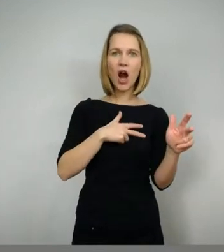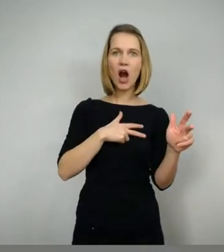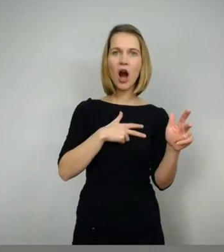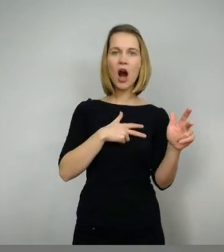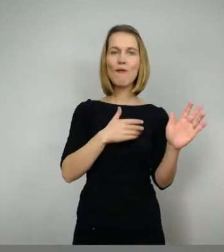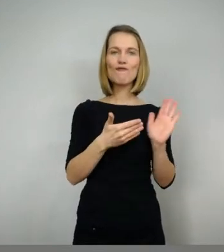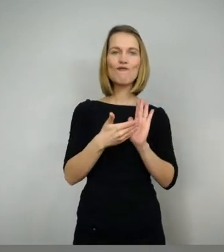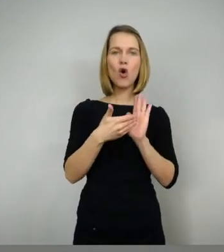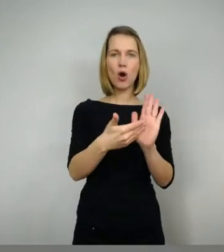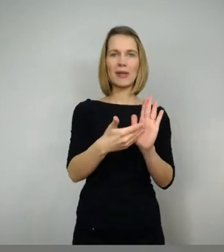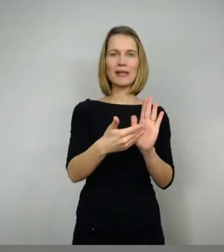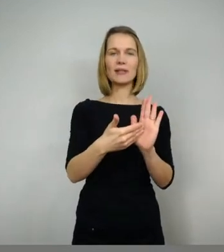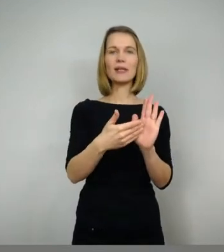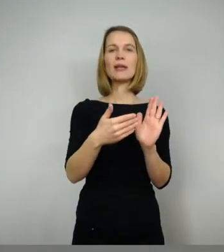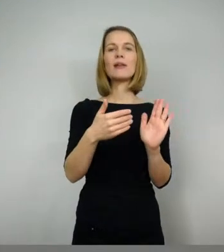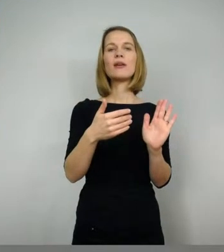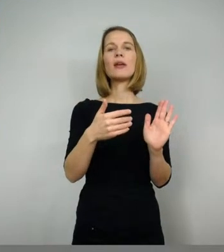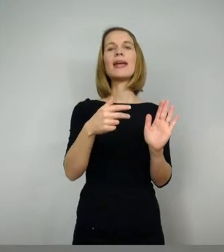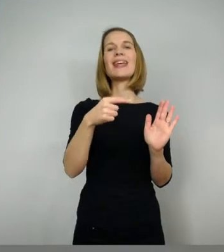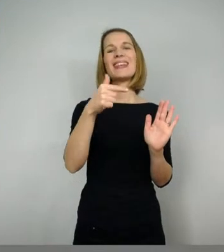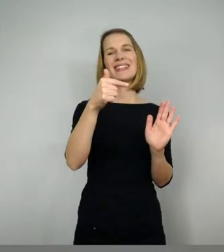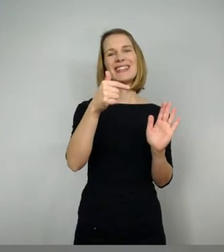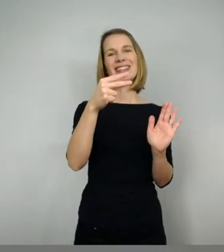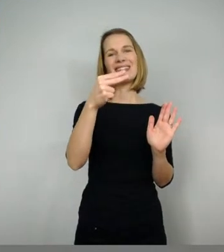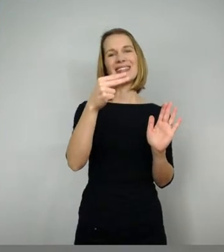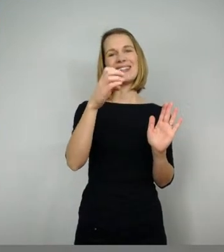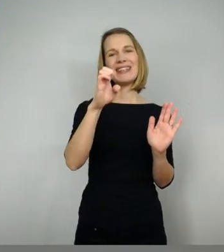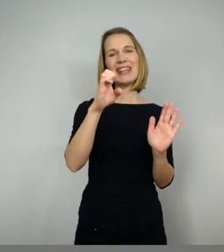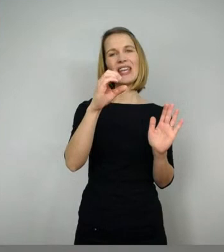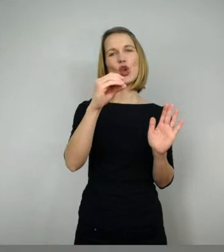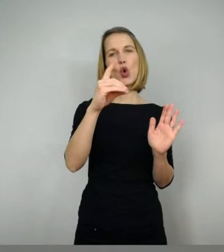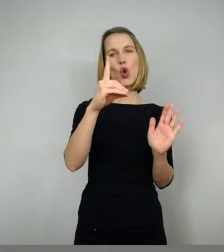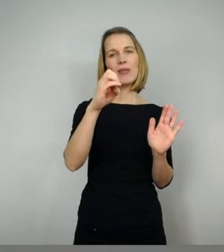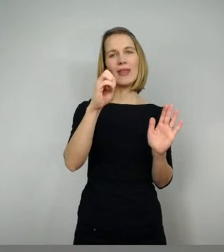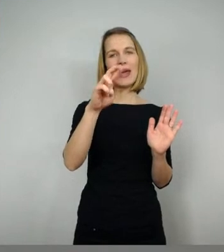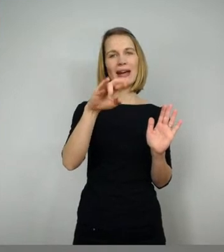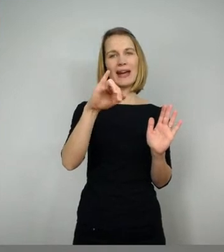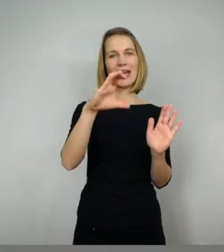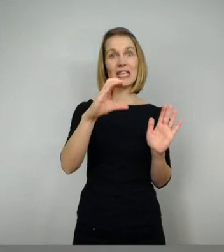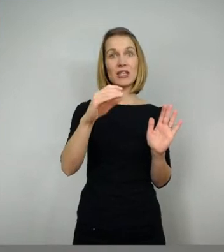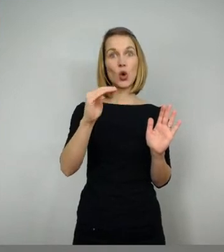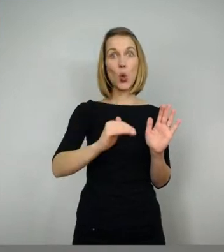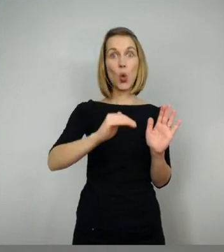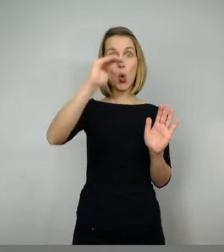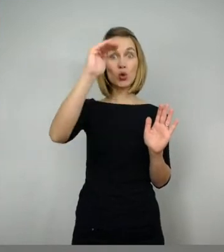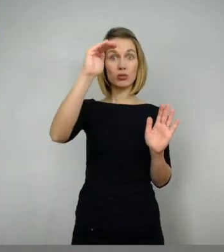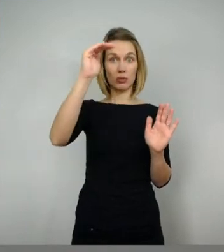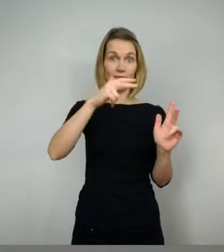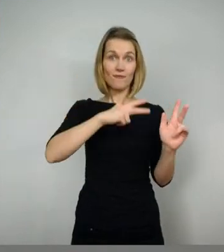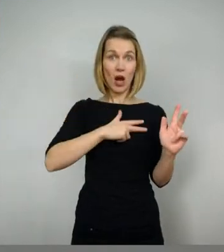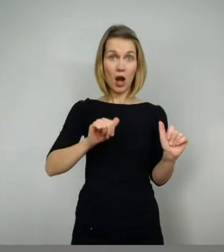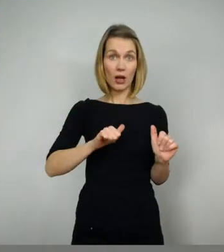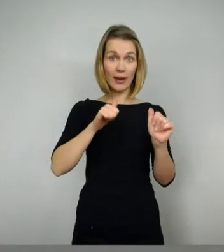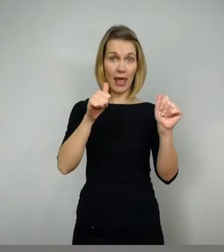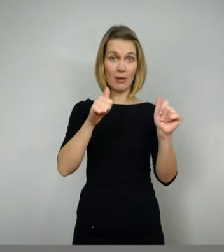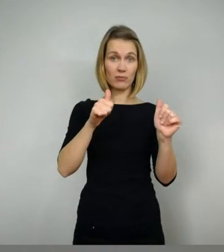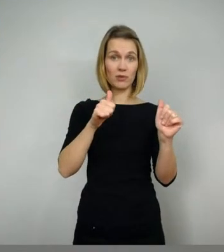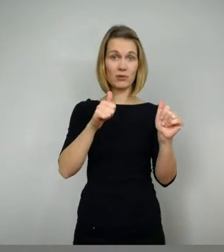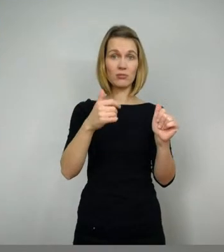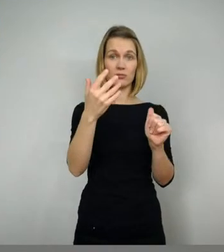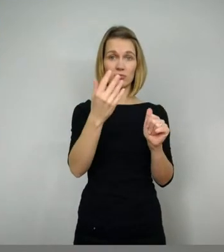ungefähr 1500 Jahren hat er gelebt und regiert. Ja, ihr seht hier mal eine Zeichnung von ihm.